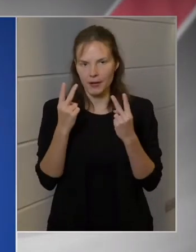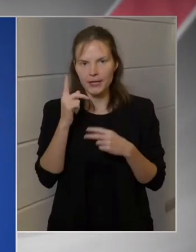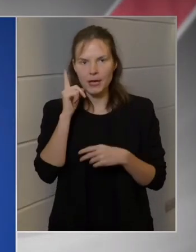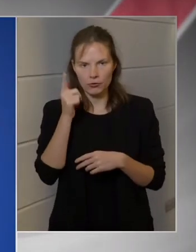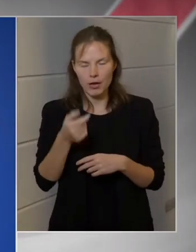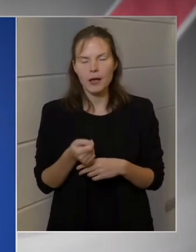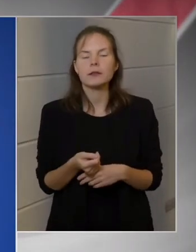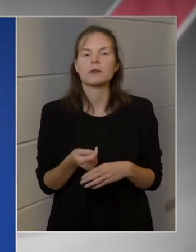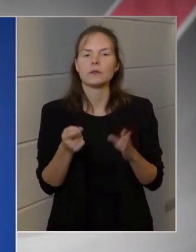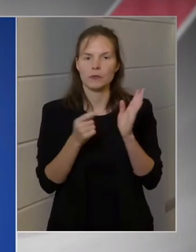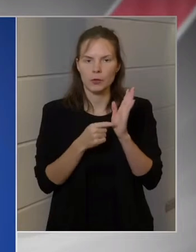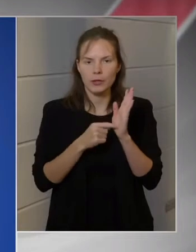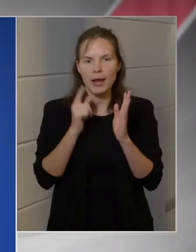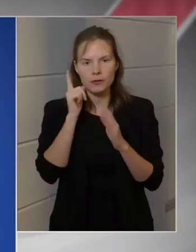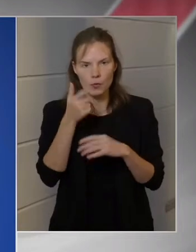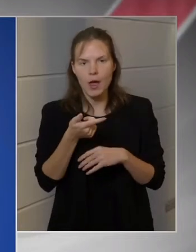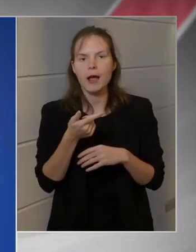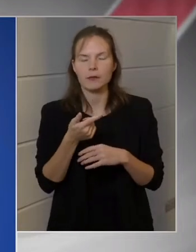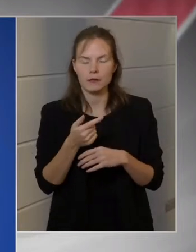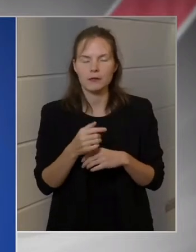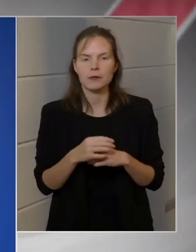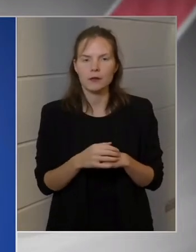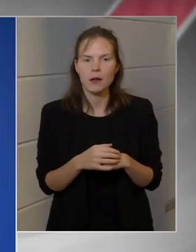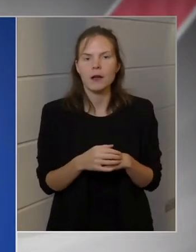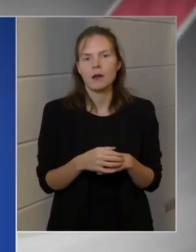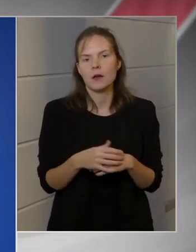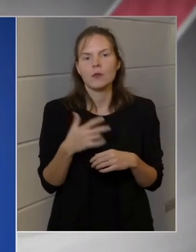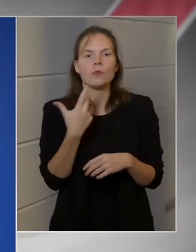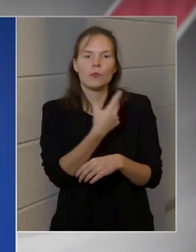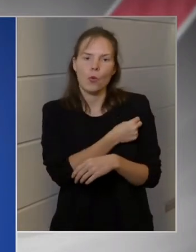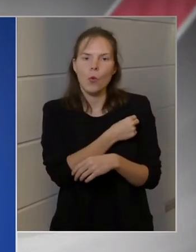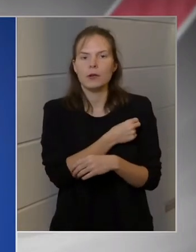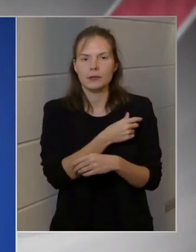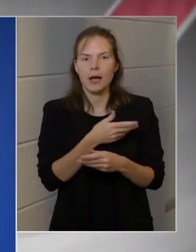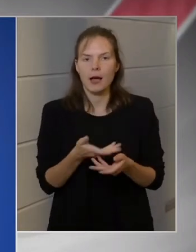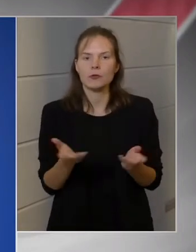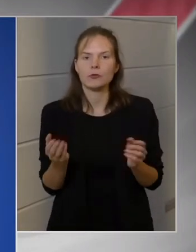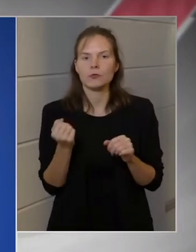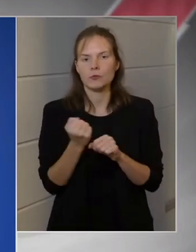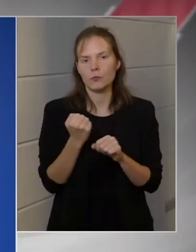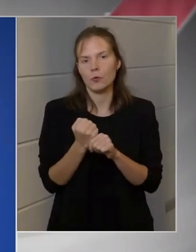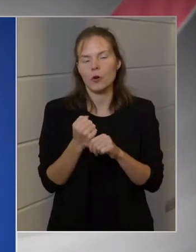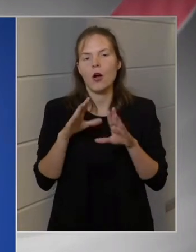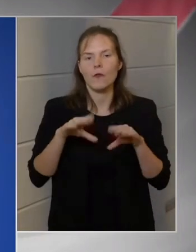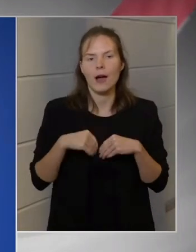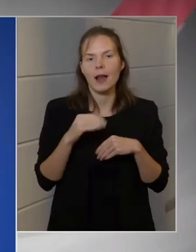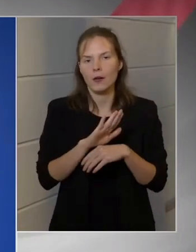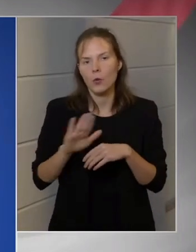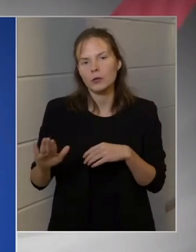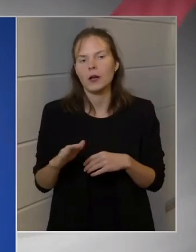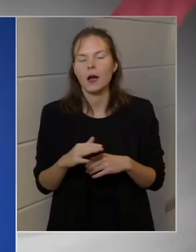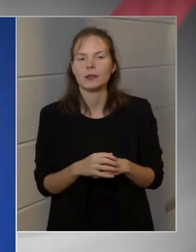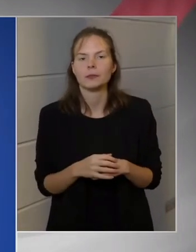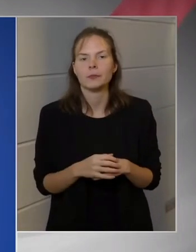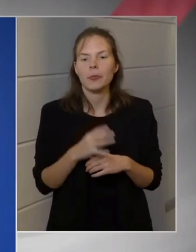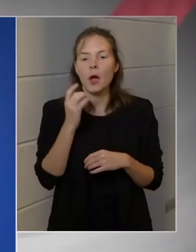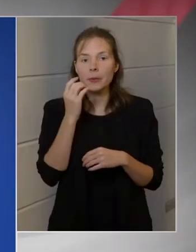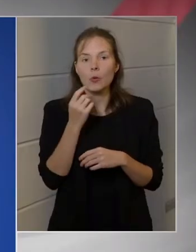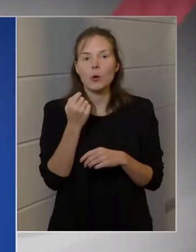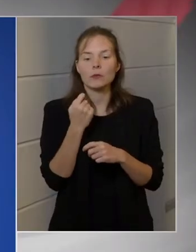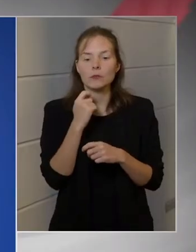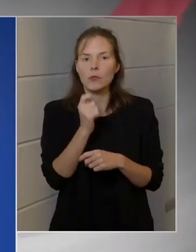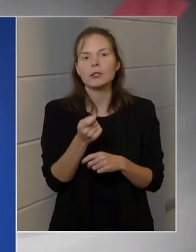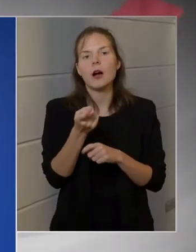elő fogjuk írni széles körben az oltási kötelezettséget. Tehát a magyar állam, amikor munkáltatóként jár el,